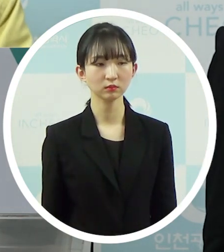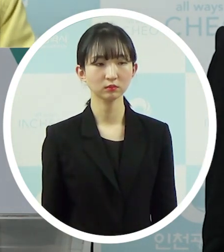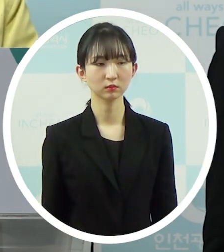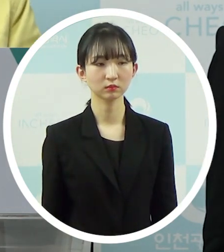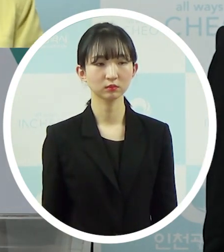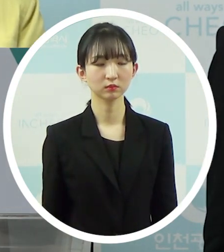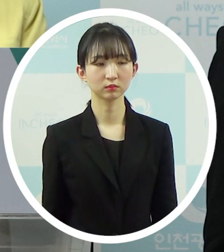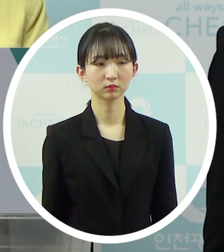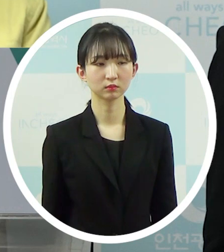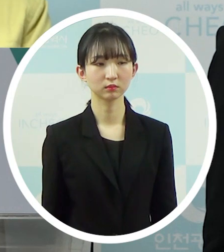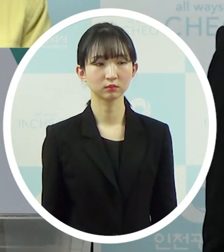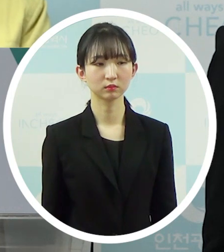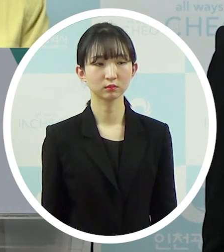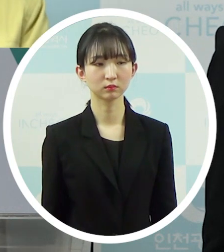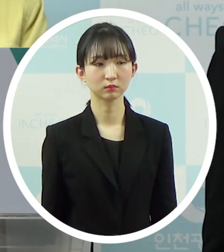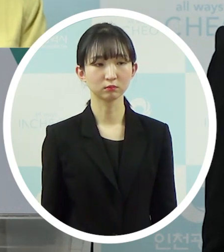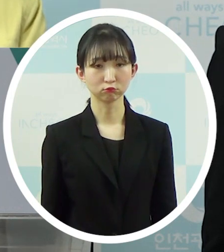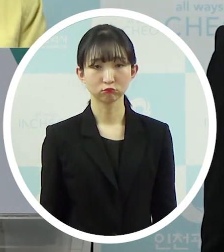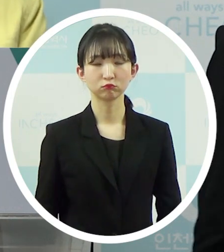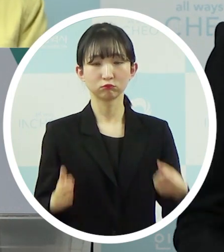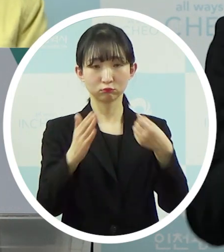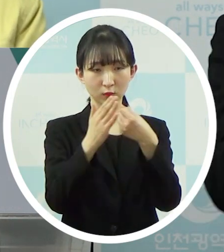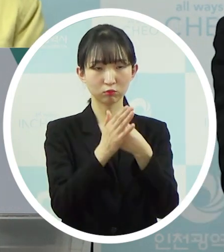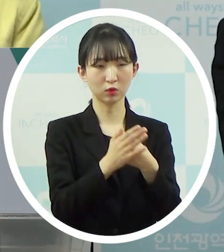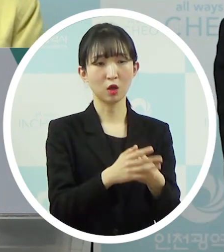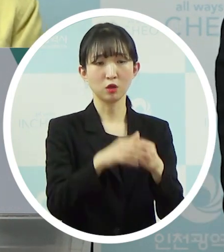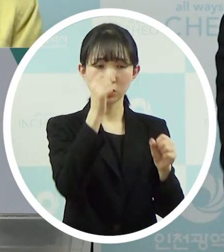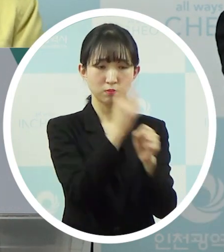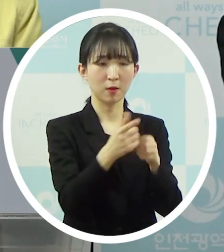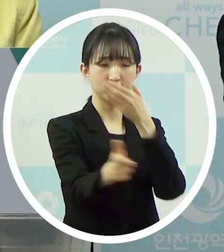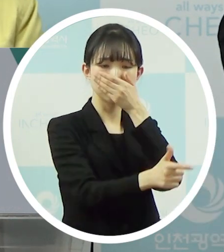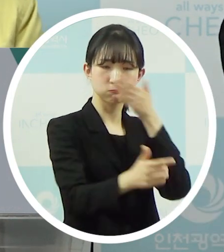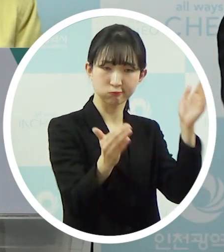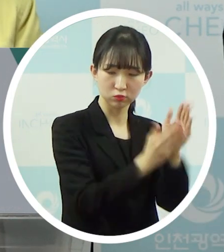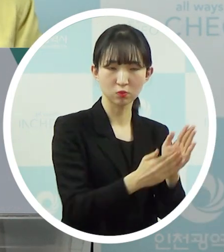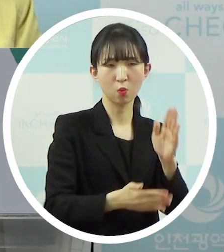지난 상태인데 왜 공개하고 알려줘야 될 이유가 있는지